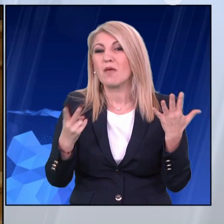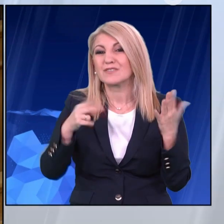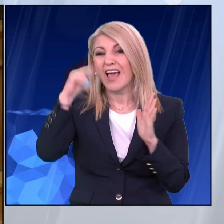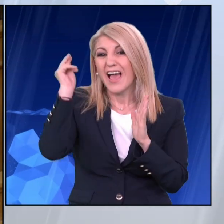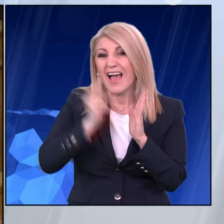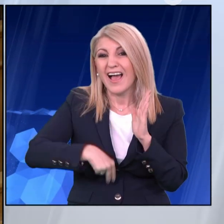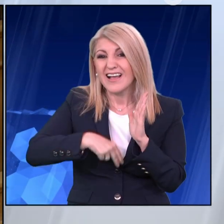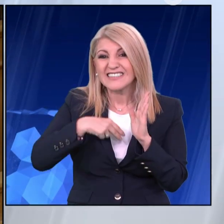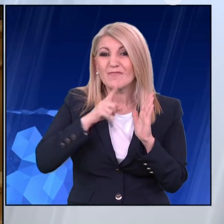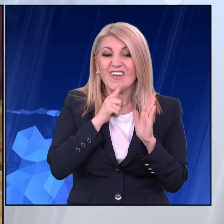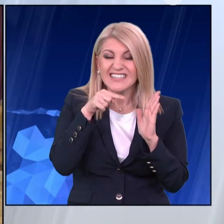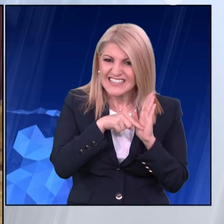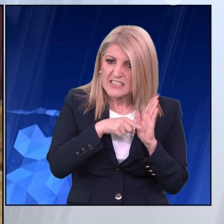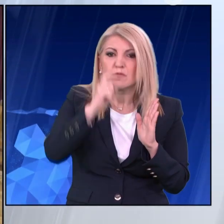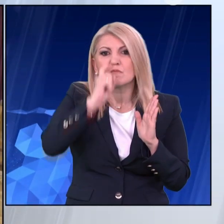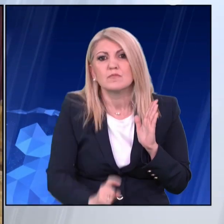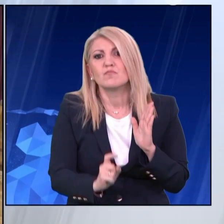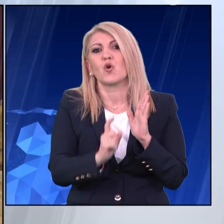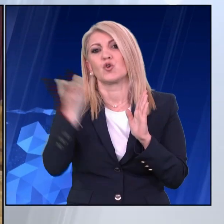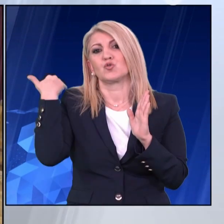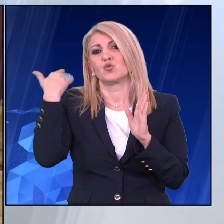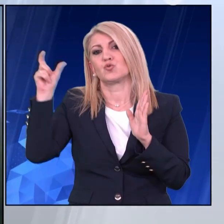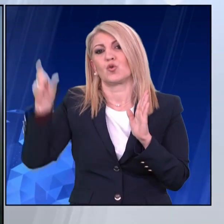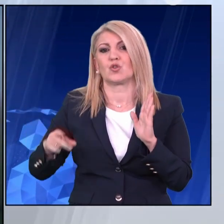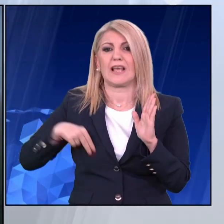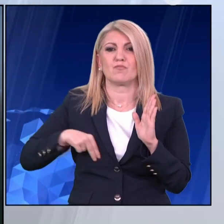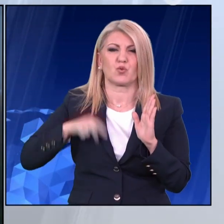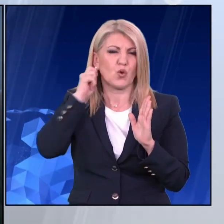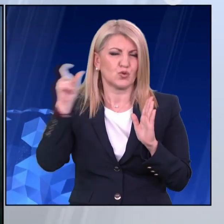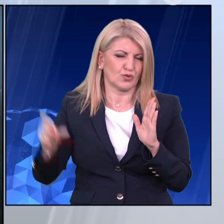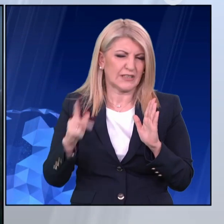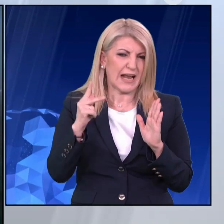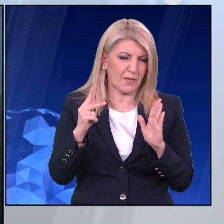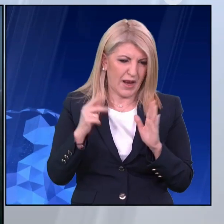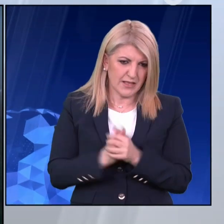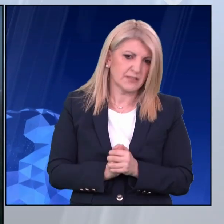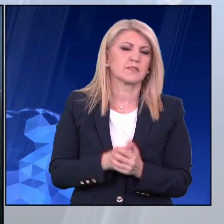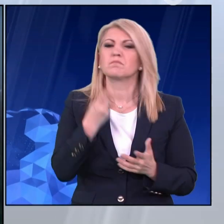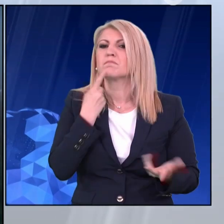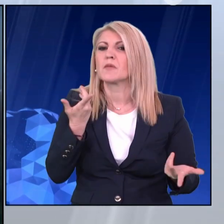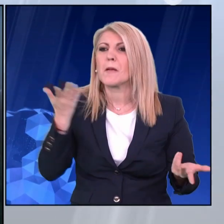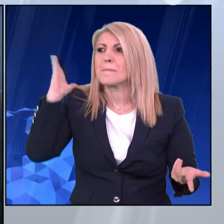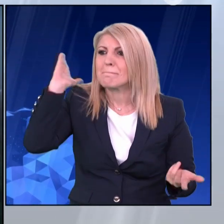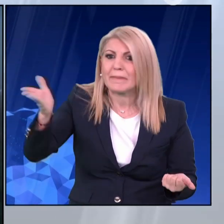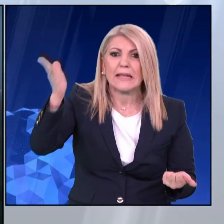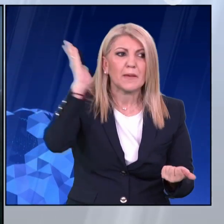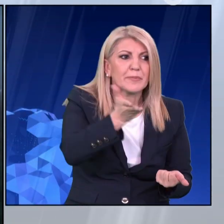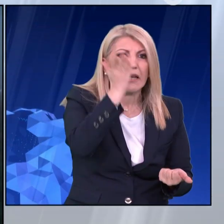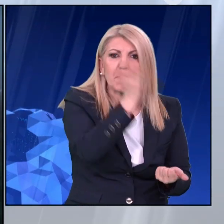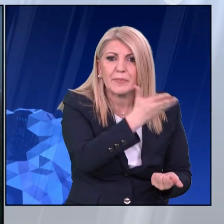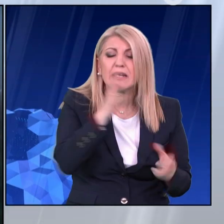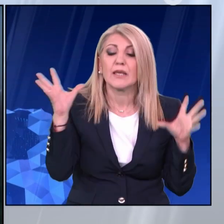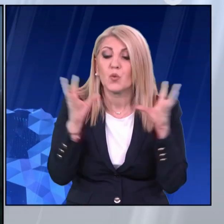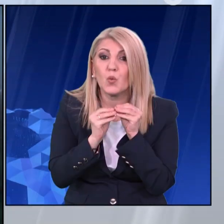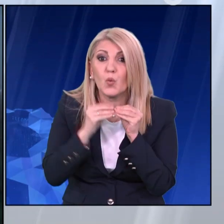,τι αφορά τα πολιτικά πρόσωπα, η Νέα Δημοκρατία δεν διαπιστώνει ενδεχόμενες ποινικές ευθύνες. Δεν υπάρχουν ποινικές ευθύνες για πολιτικά πρόσωπα.